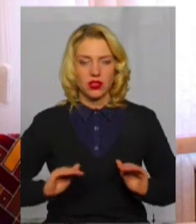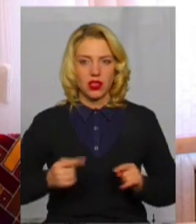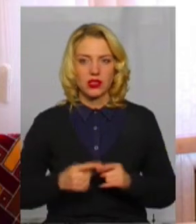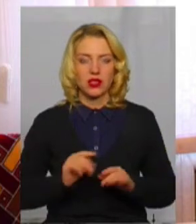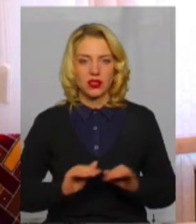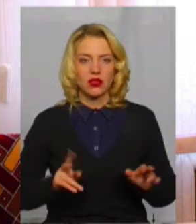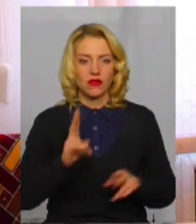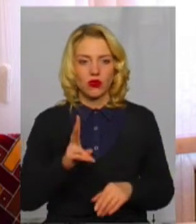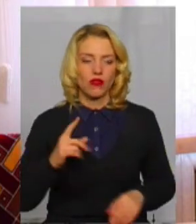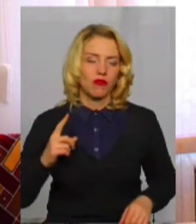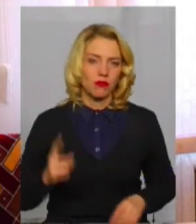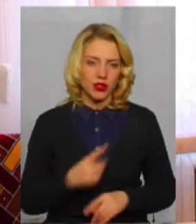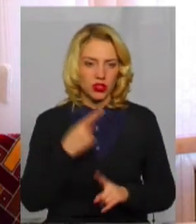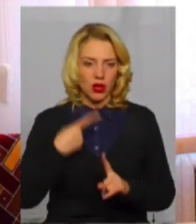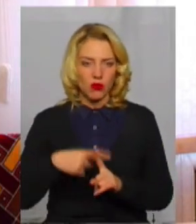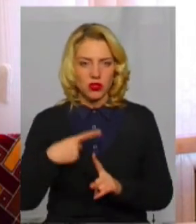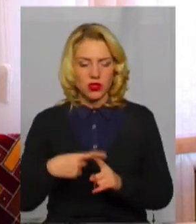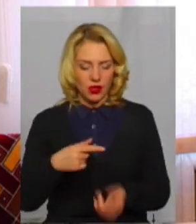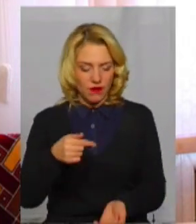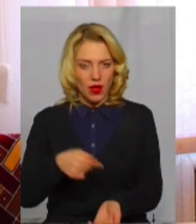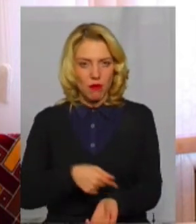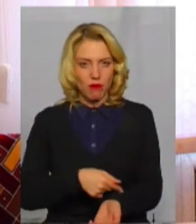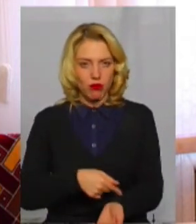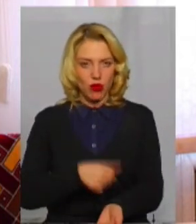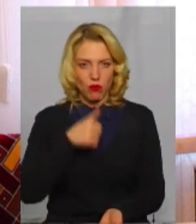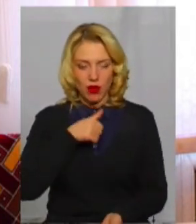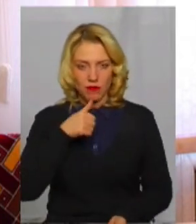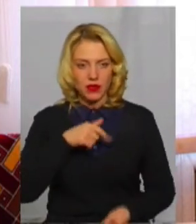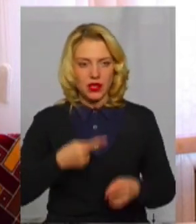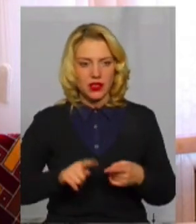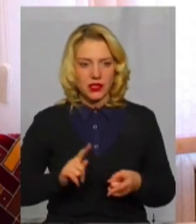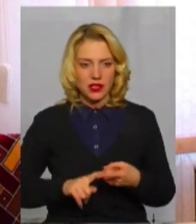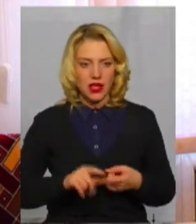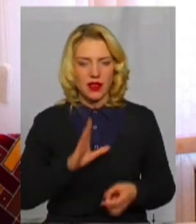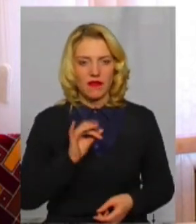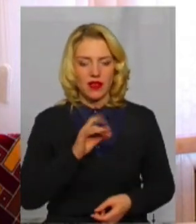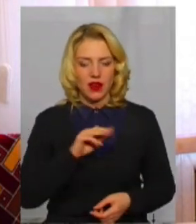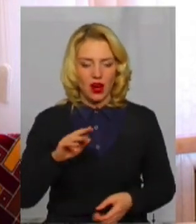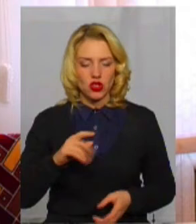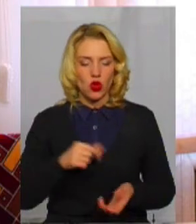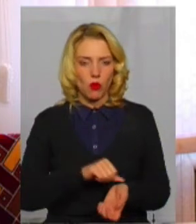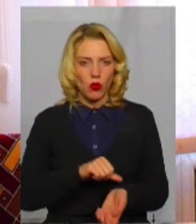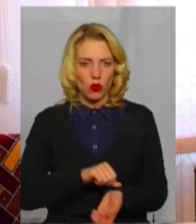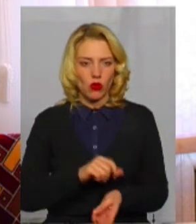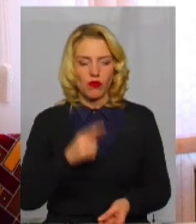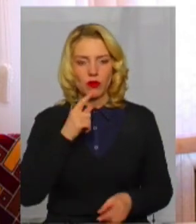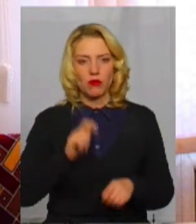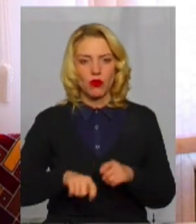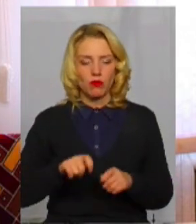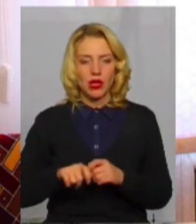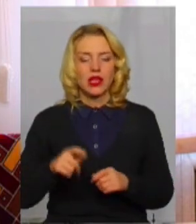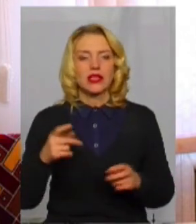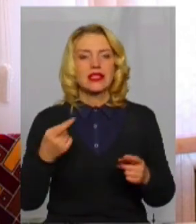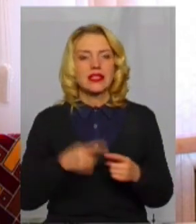діти, в яких вперше позитивна проба – це віраж туберкулінової проби, і саме ці діти повинні бути